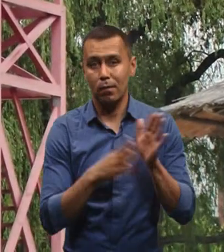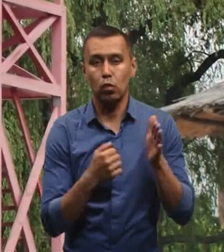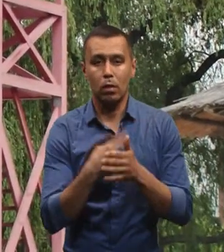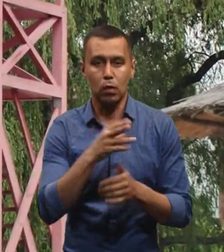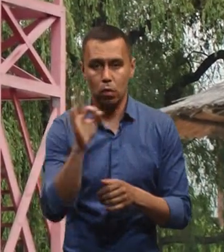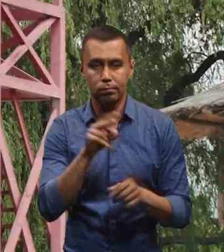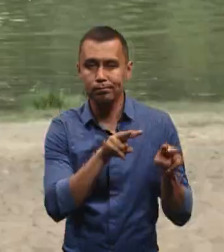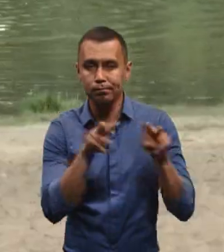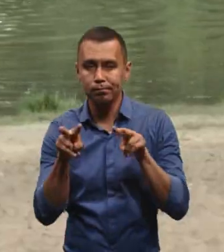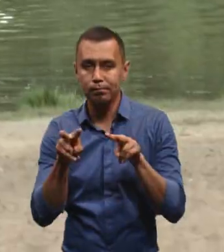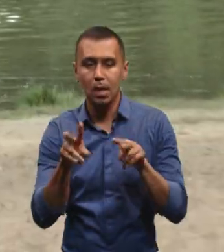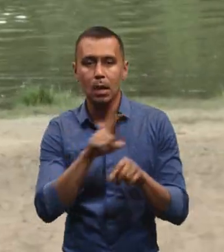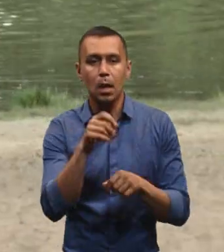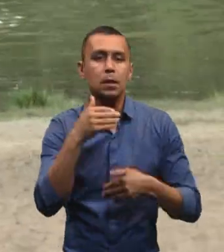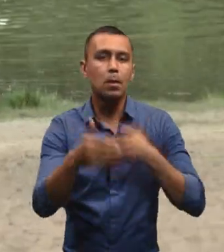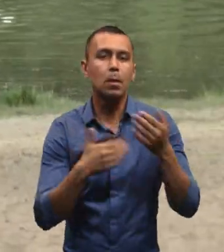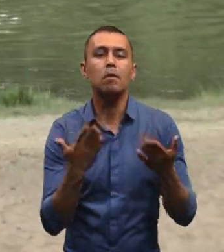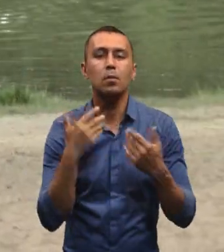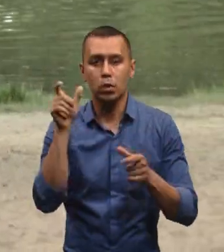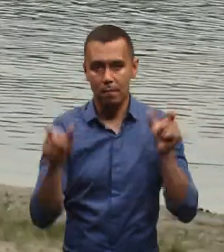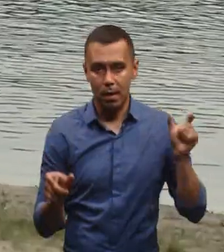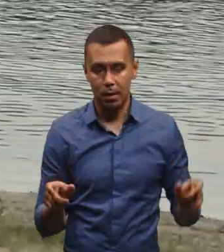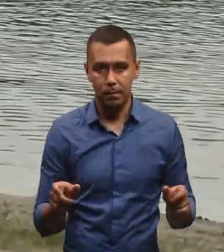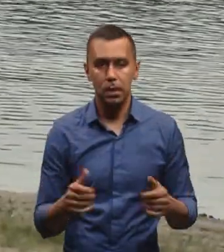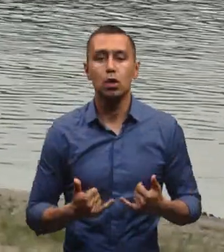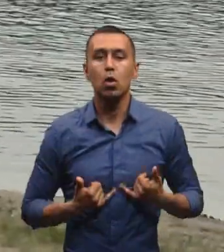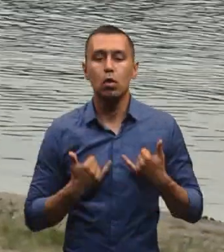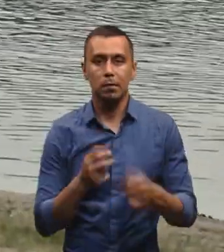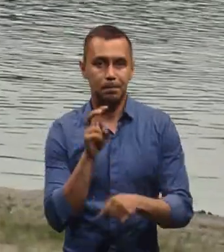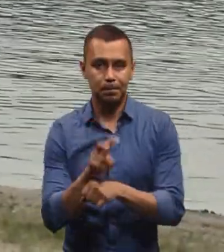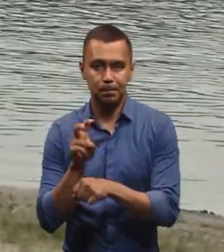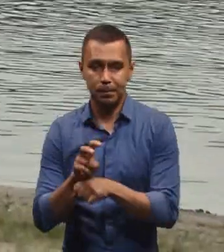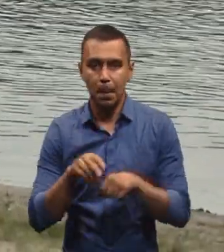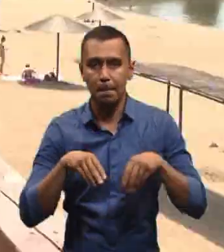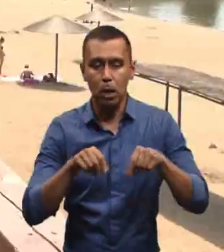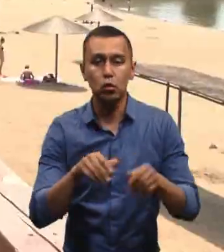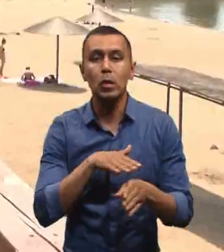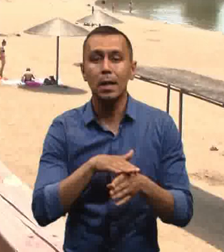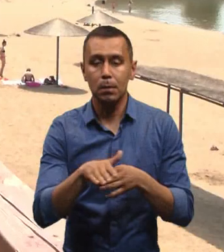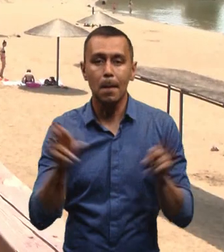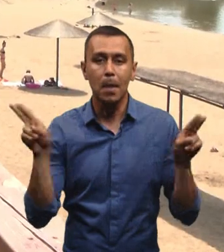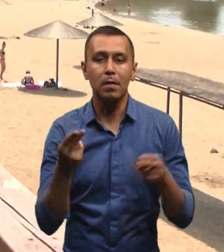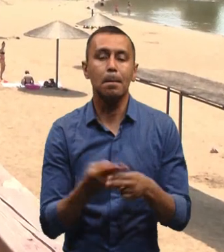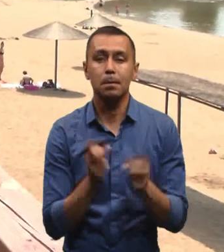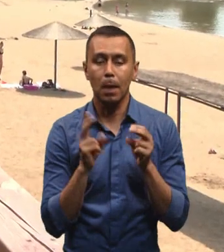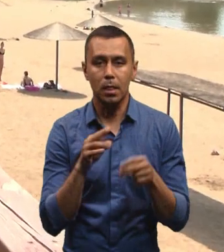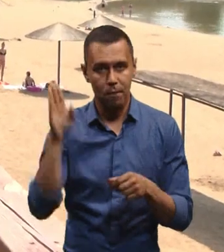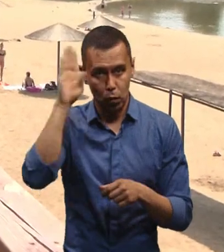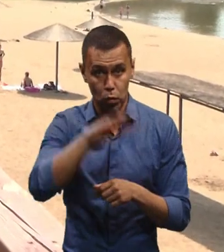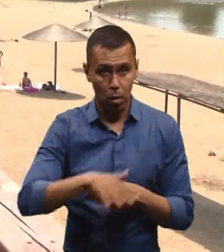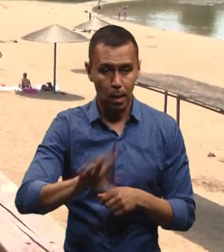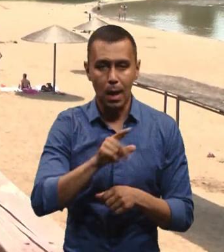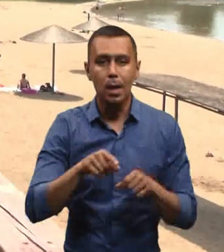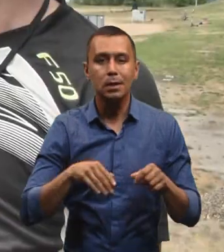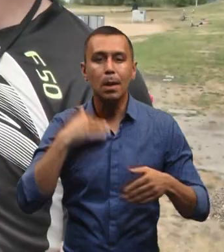спостерігає звишки за запливами відпочивальників. Шановні відвіддувачі пляжу, дотримуйте правил безпеки на водоймі, не